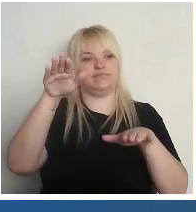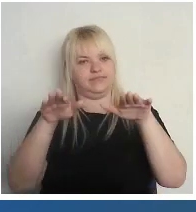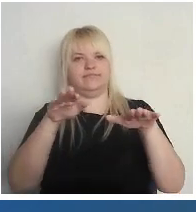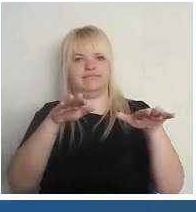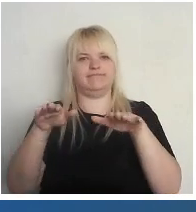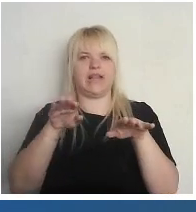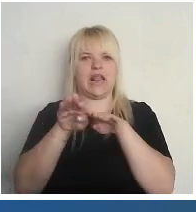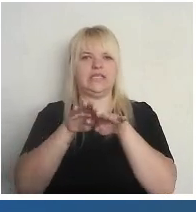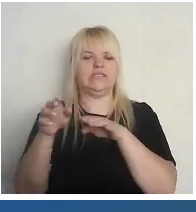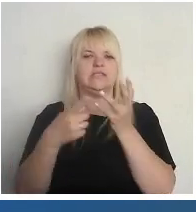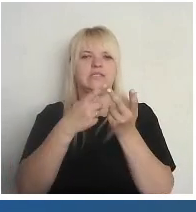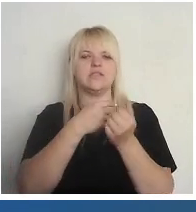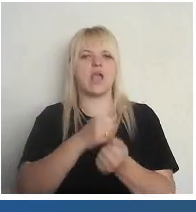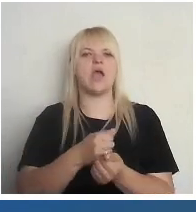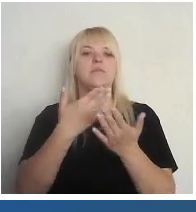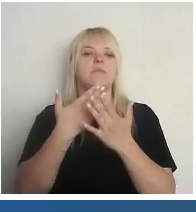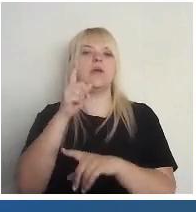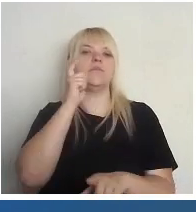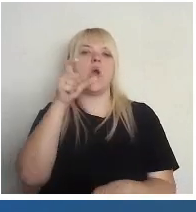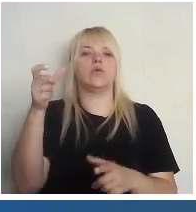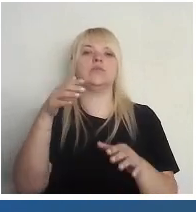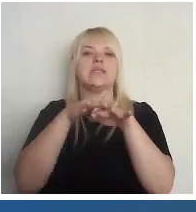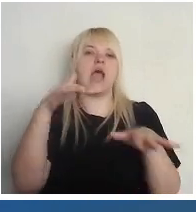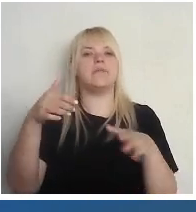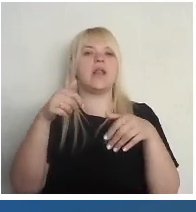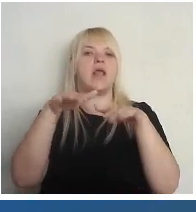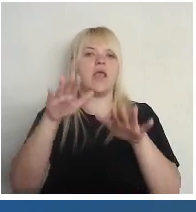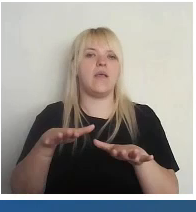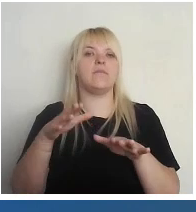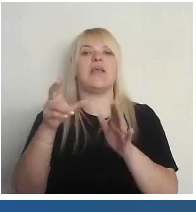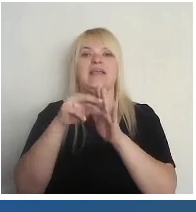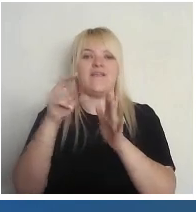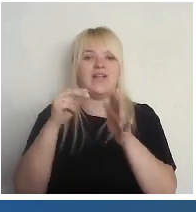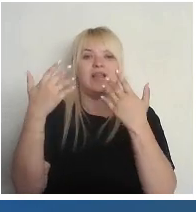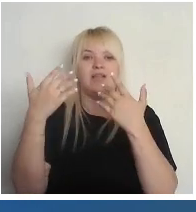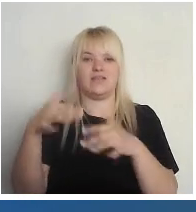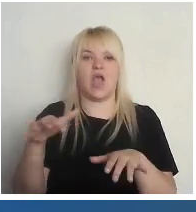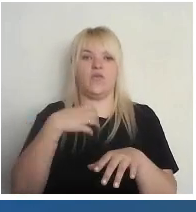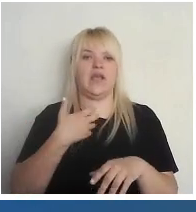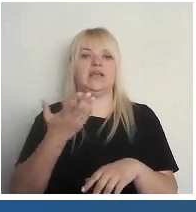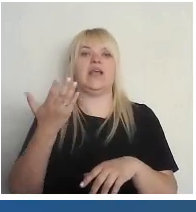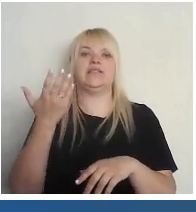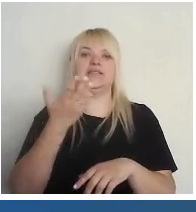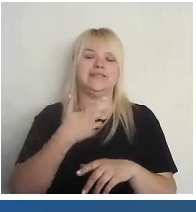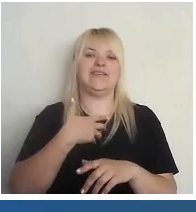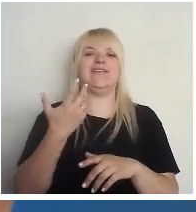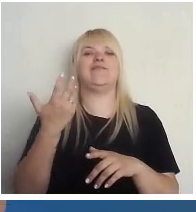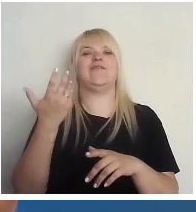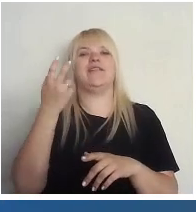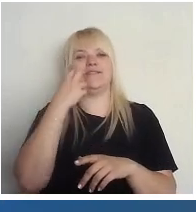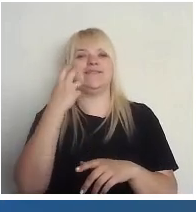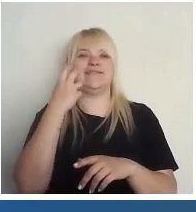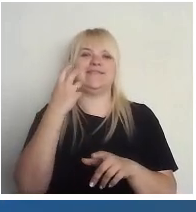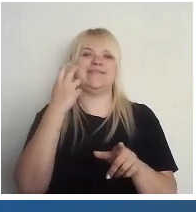lēmumiem, ko pieņem sājuma, ko mēs ievēlējam, vajadzētu dzīvot vismaz 50 gadus senioriem trusku